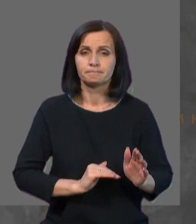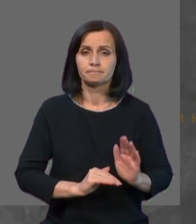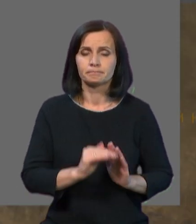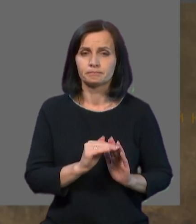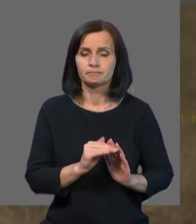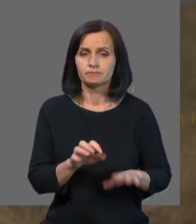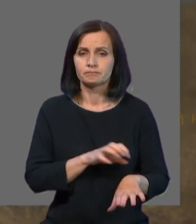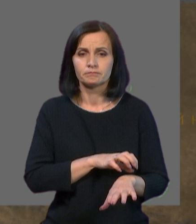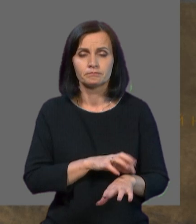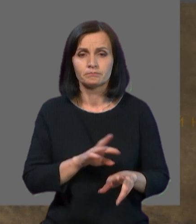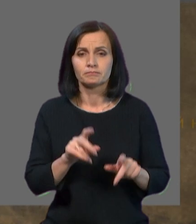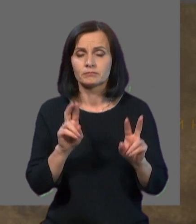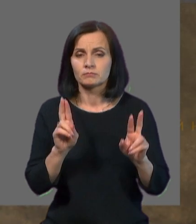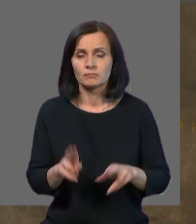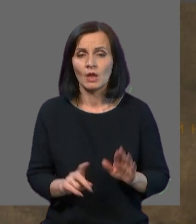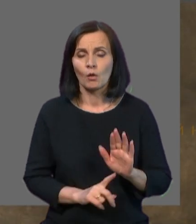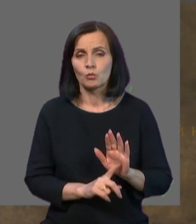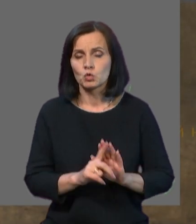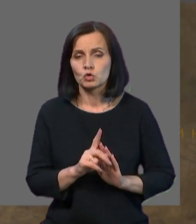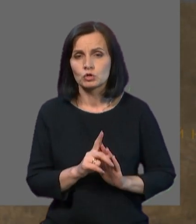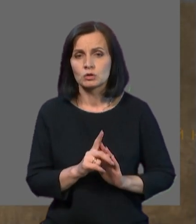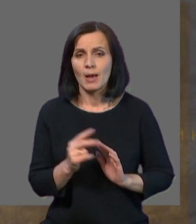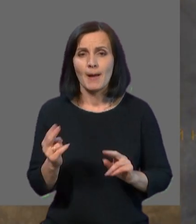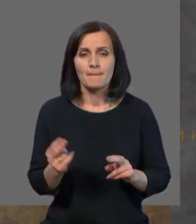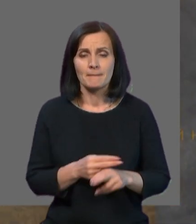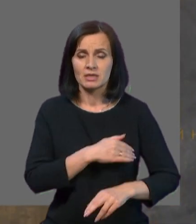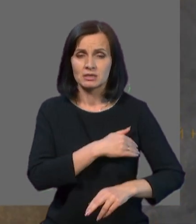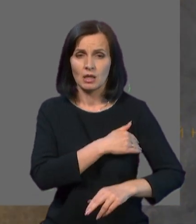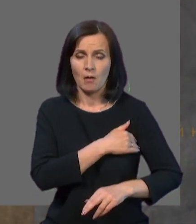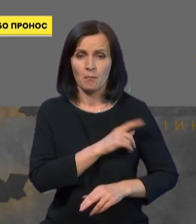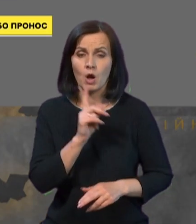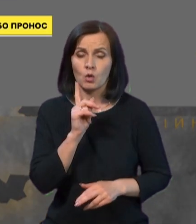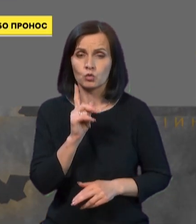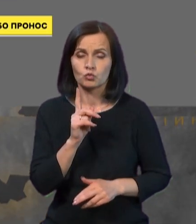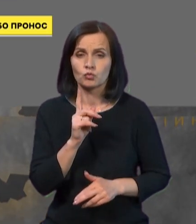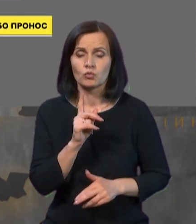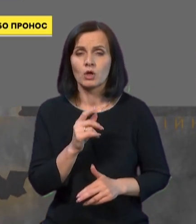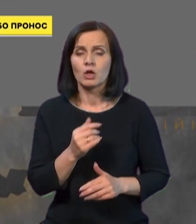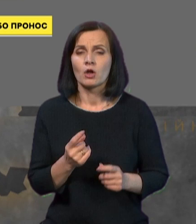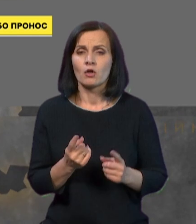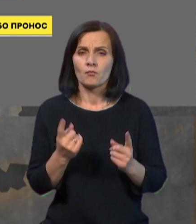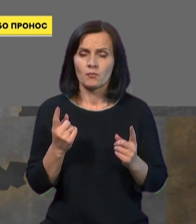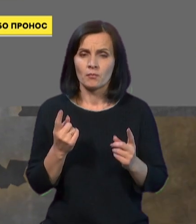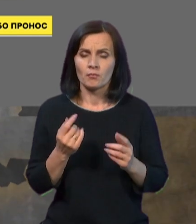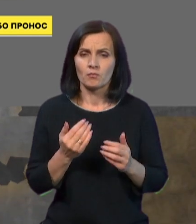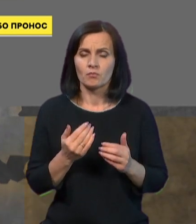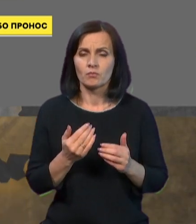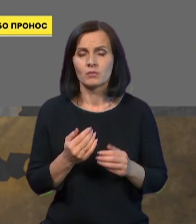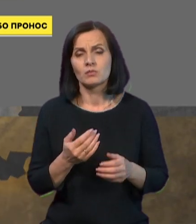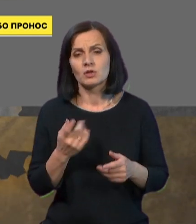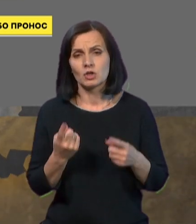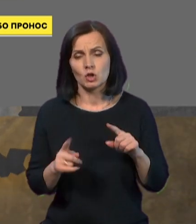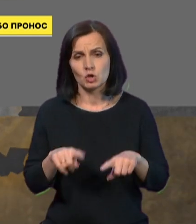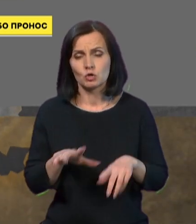Алергії, як правило, починаються без температури, хоча при виражених алергіях може бути температурна